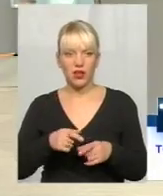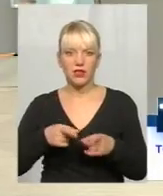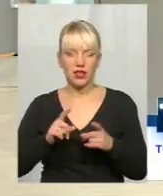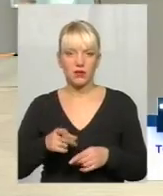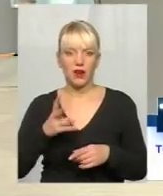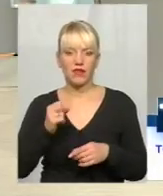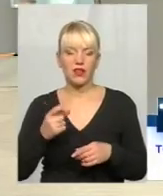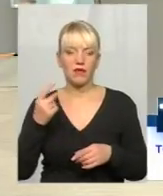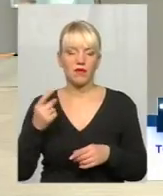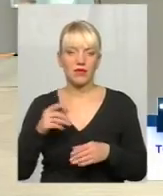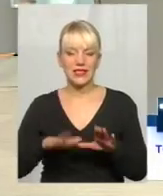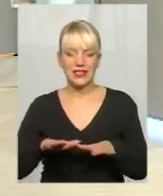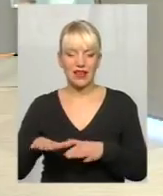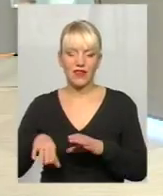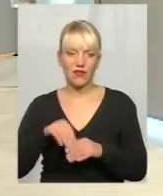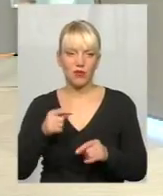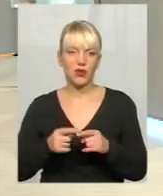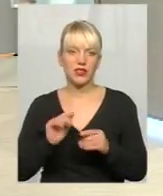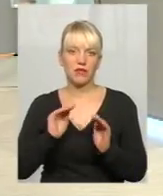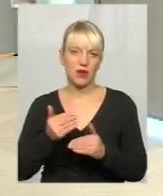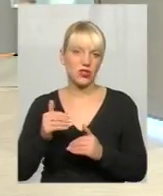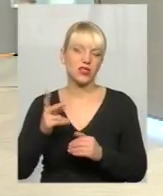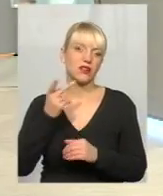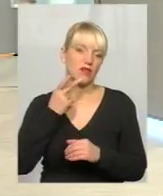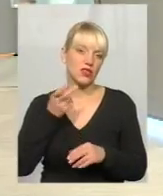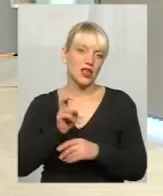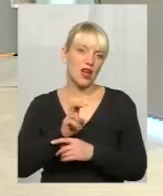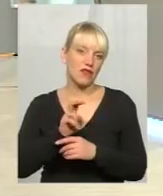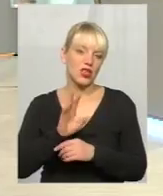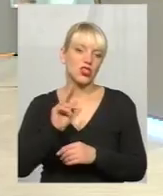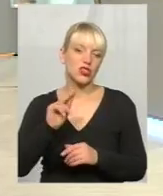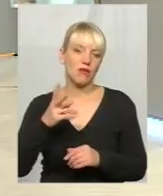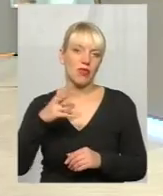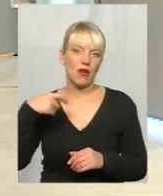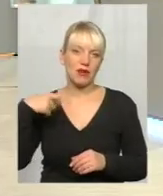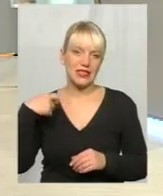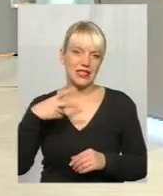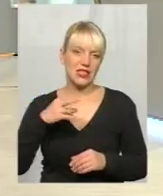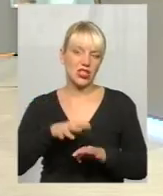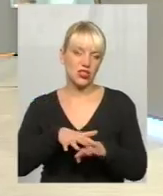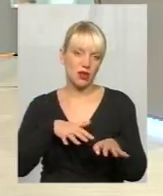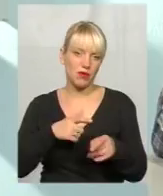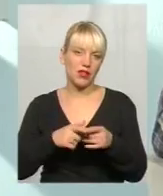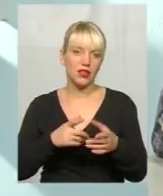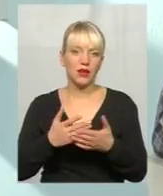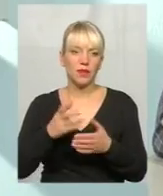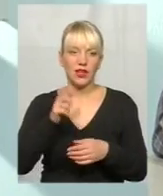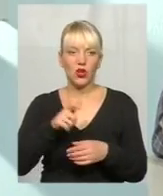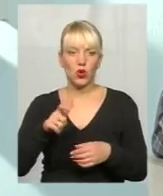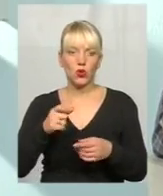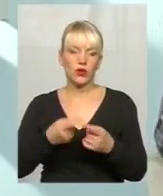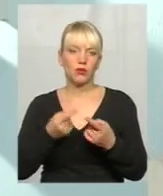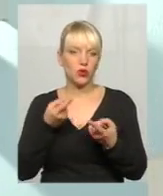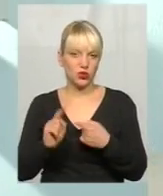виборах явка завжди менша, ніж на парламентських чи президентських, бо накрученість людей, ну, скажімо, емоційна зовсім